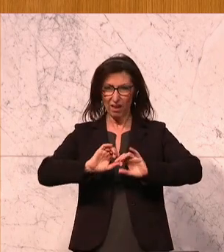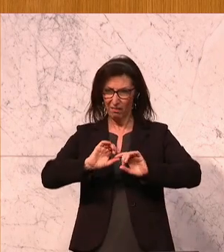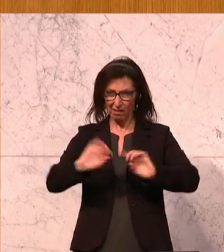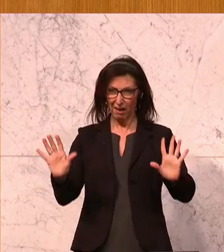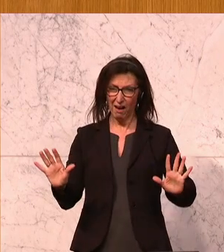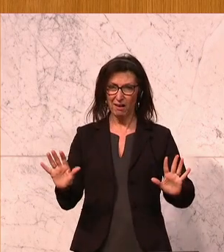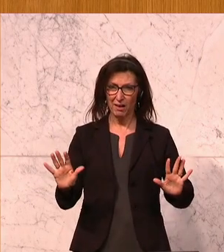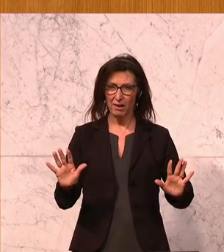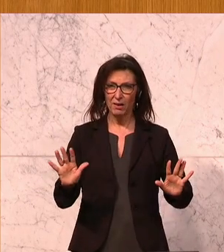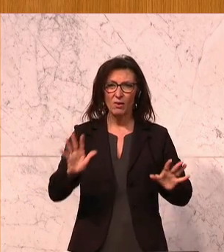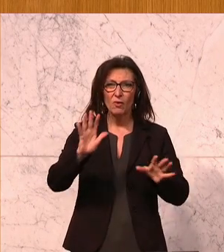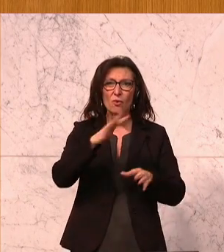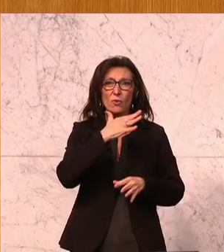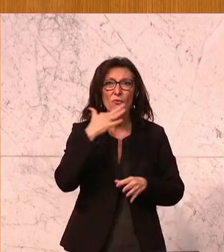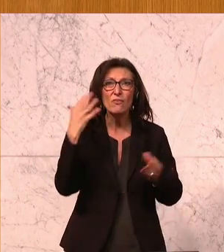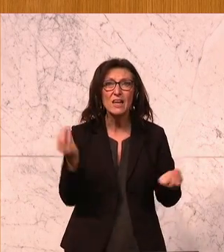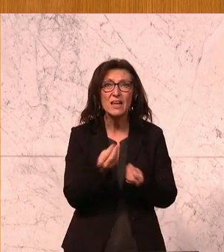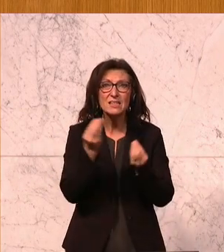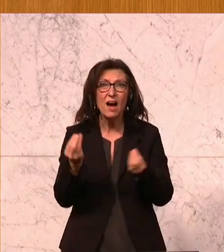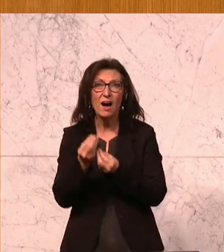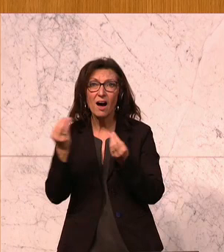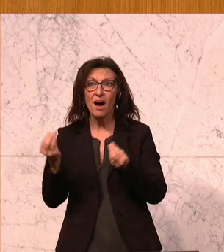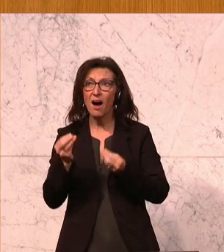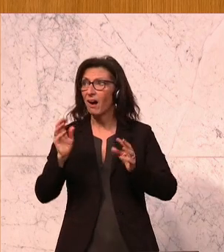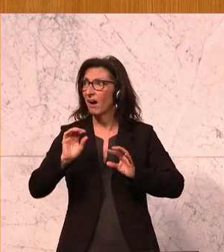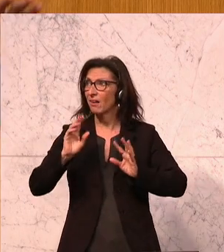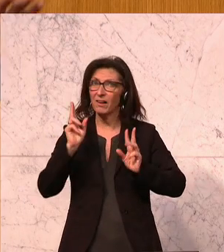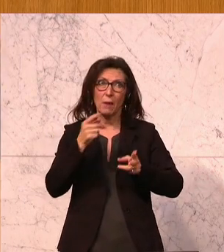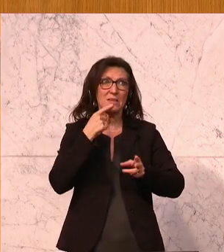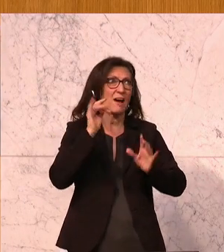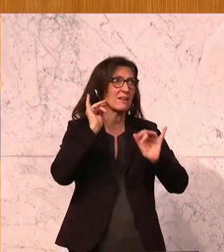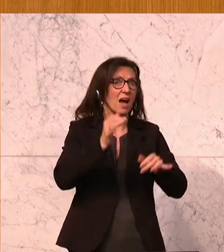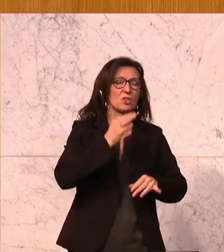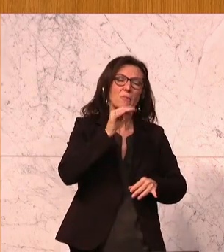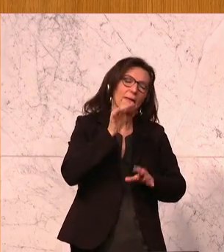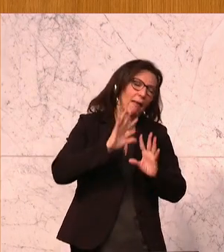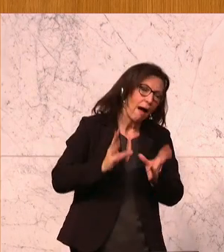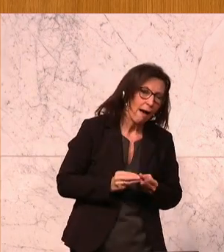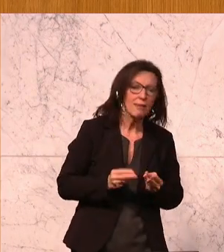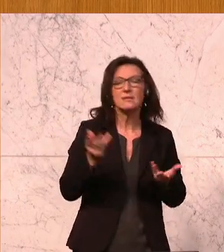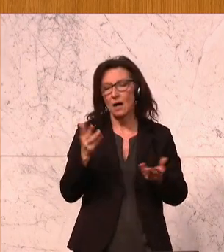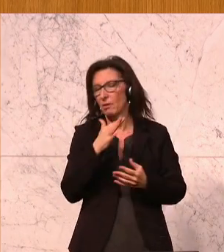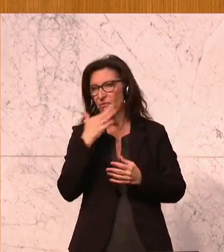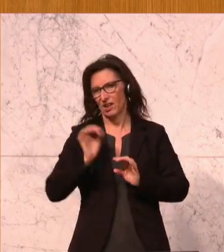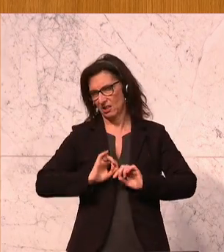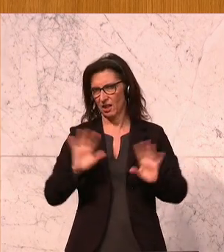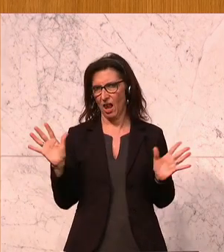vieles davon würden wir ja auch außer Streit stellen können. Vielleicht nicht alles, aber vieles.